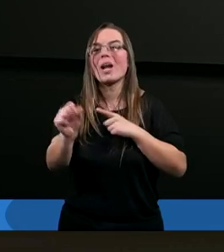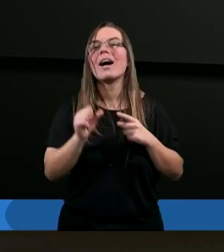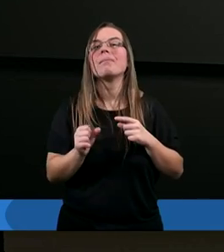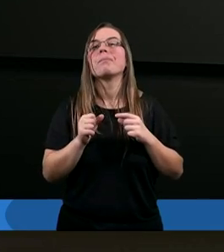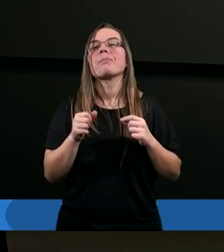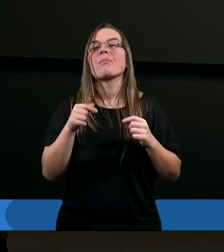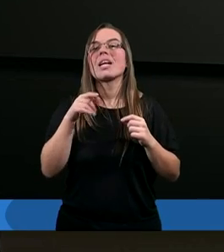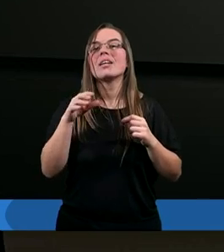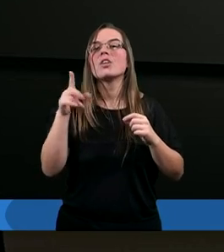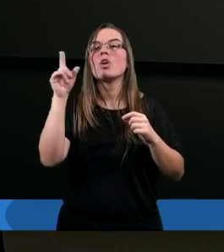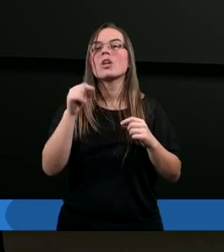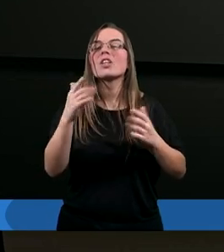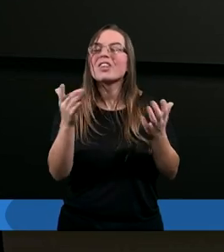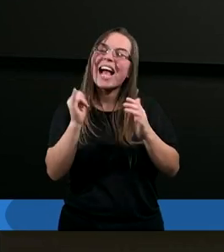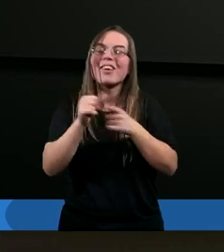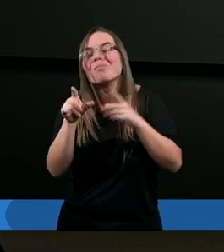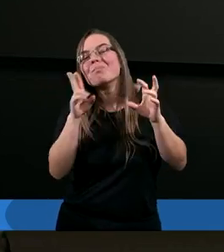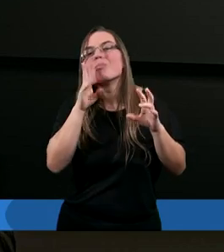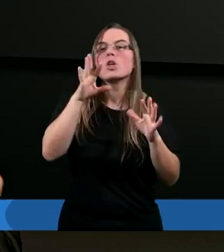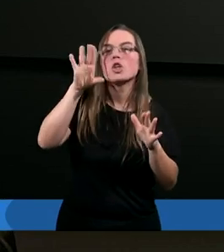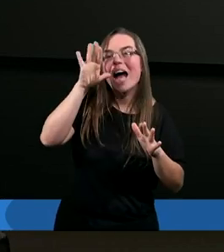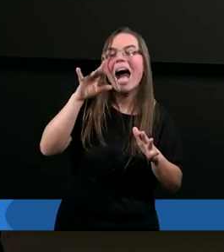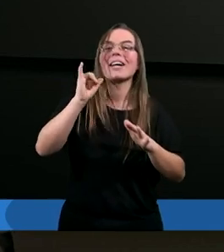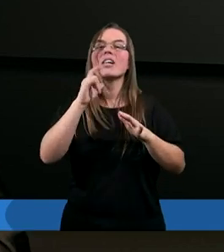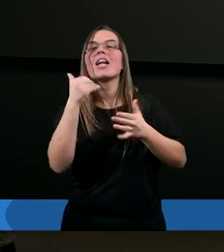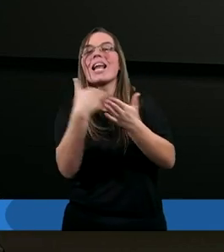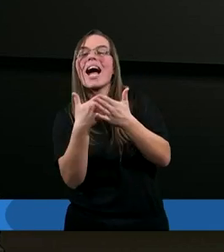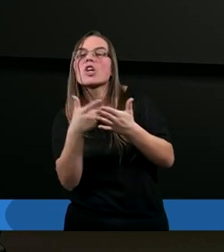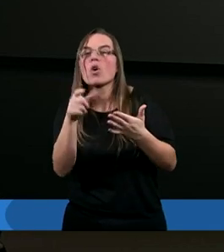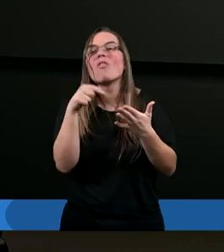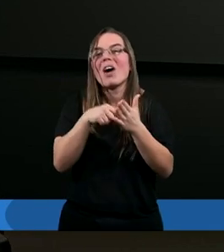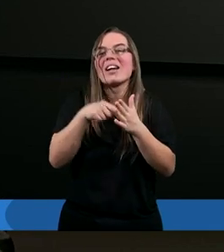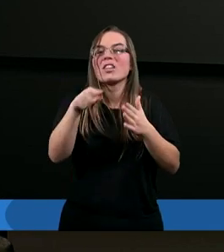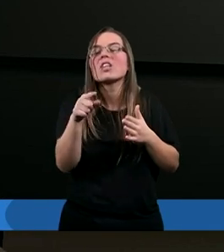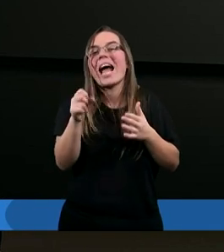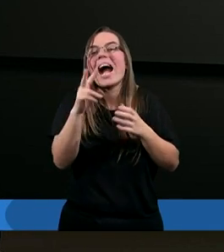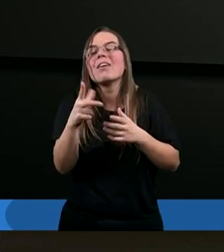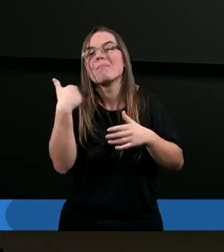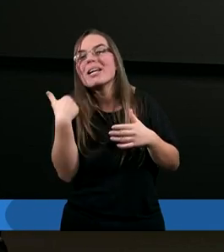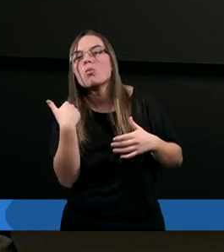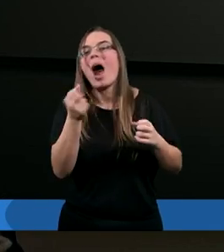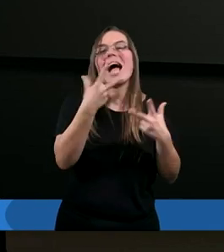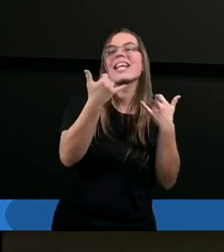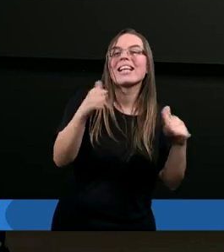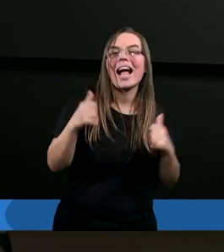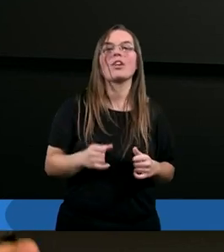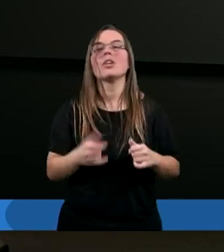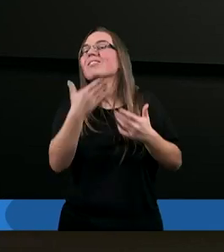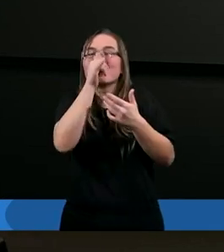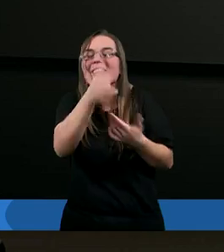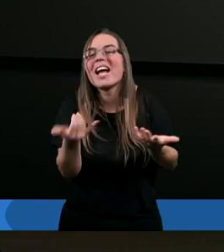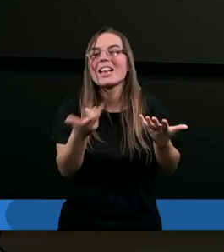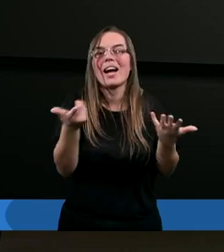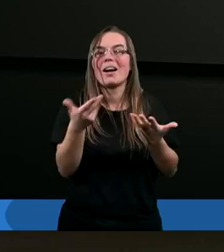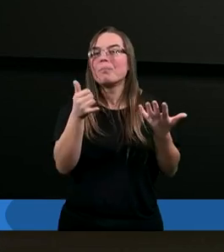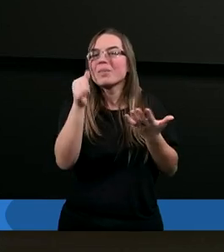czasami dzieci ciężko chory i ktoś mógłby się zapytać a dlaczego właśnie w tej rodzinie czy jest jakiś powód. Nie ma.